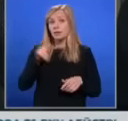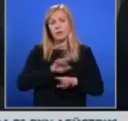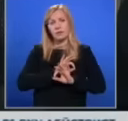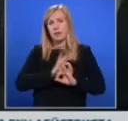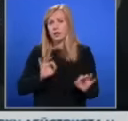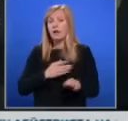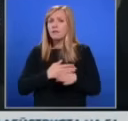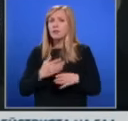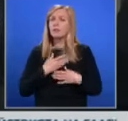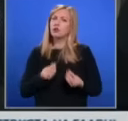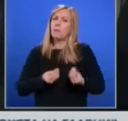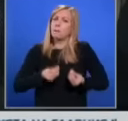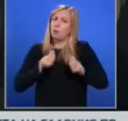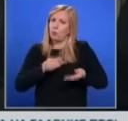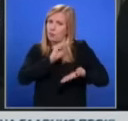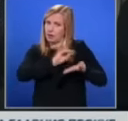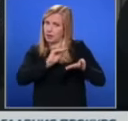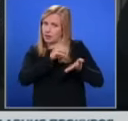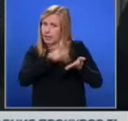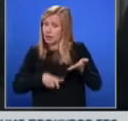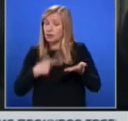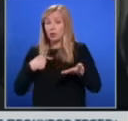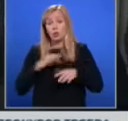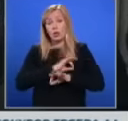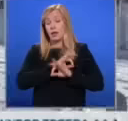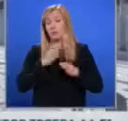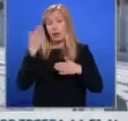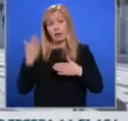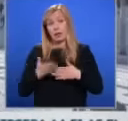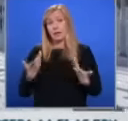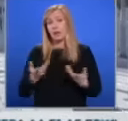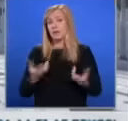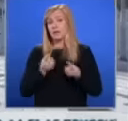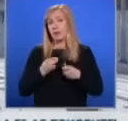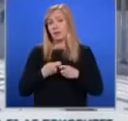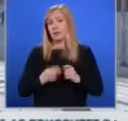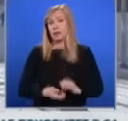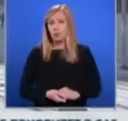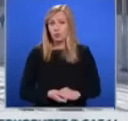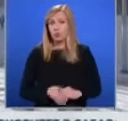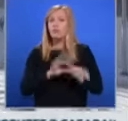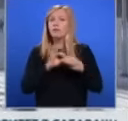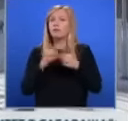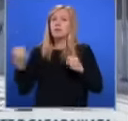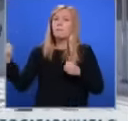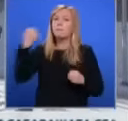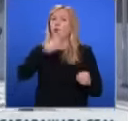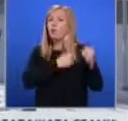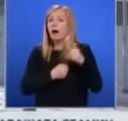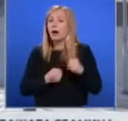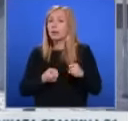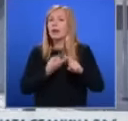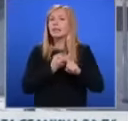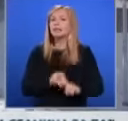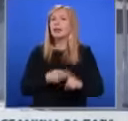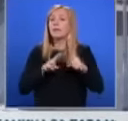ясно. Винаги може да има по-добър текст. Но ние най-след не трябва да предприемем дещо. Във връзка с побоя над Кристиан Пендиков,